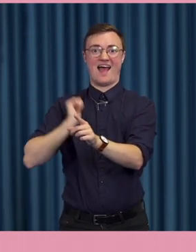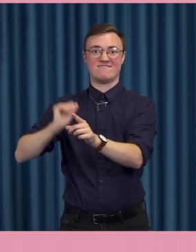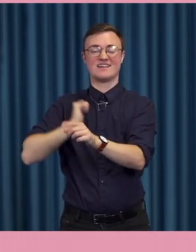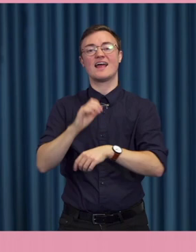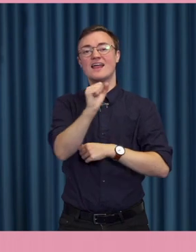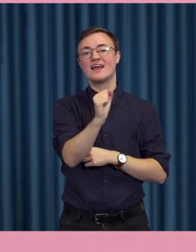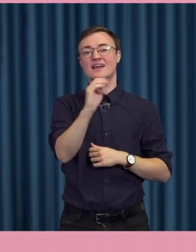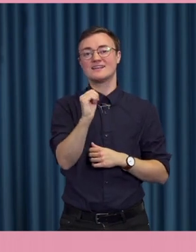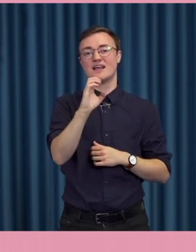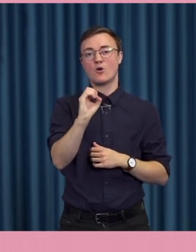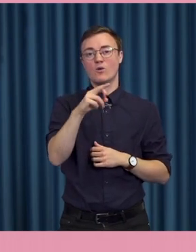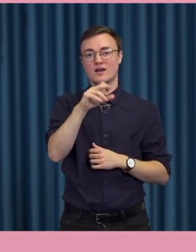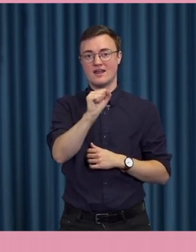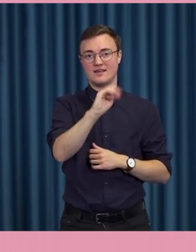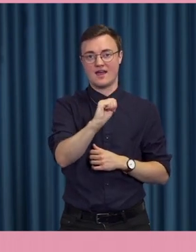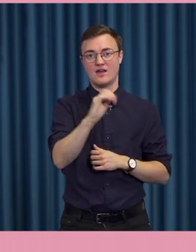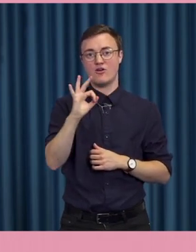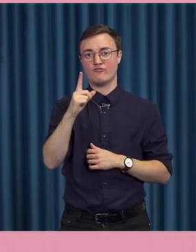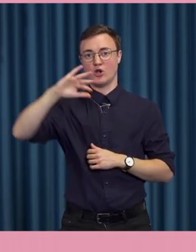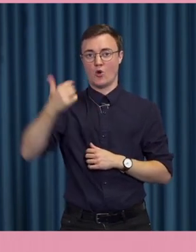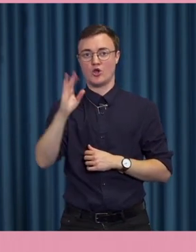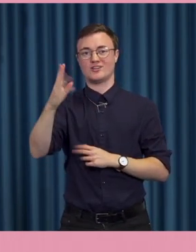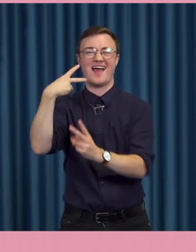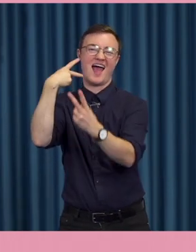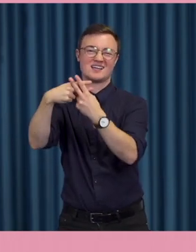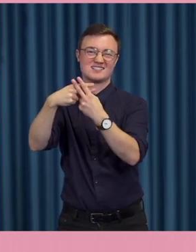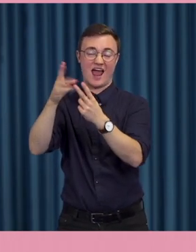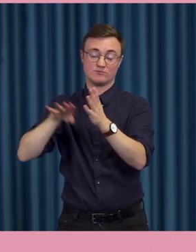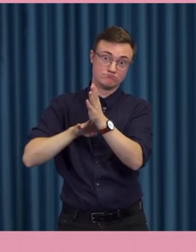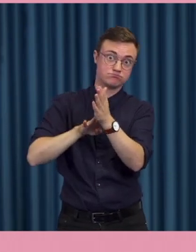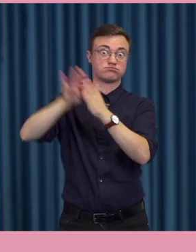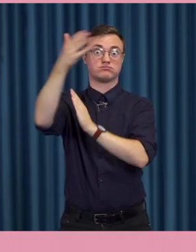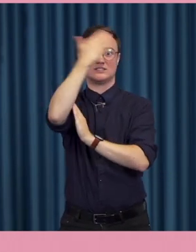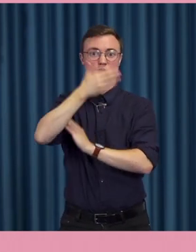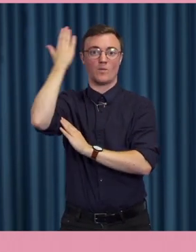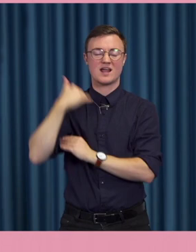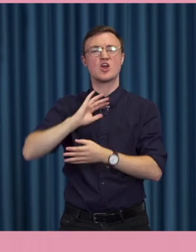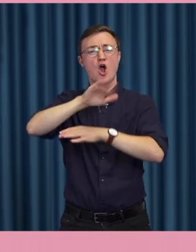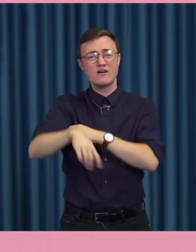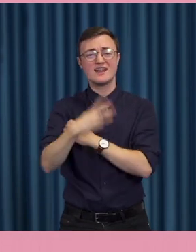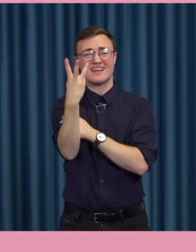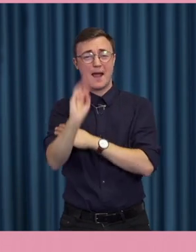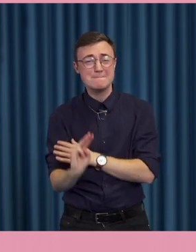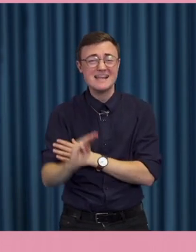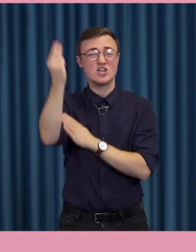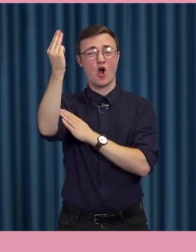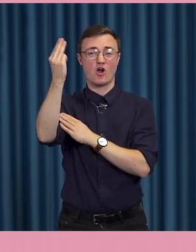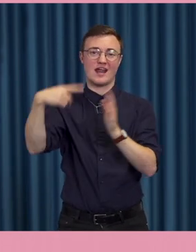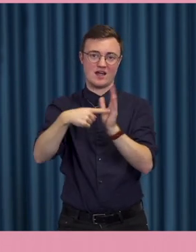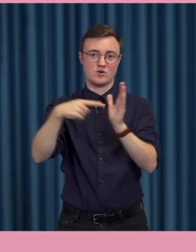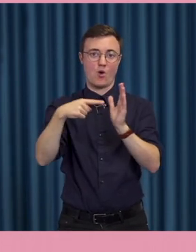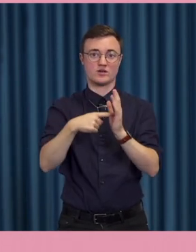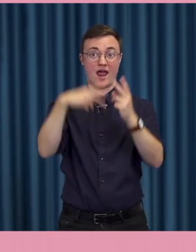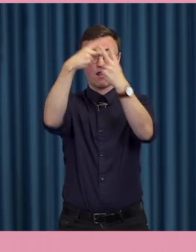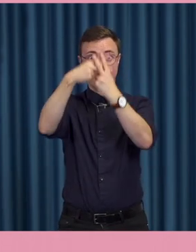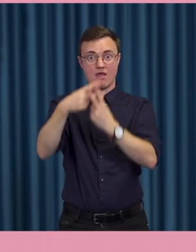Floyd-hashtaggen som pikade i somras delades över tre miljarder gånger på TikTok. Det